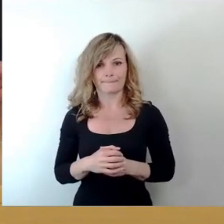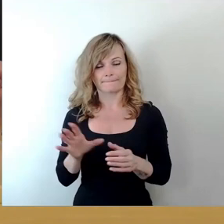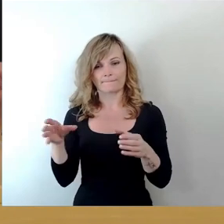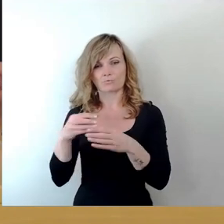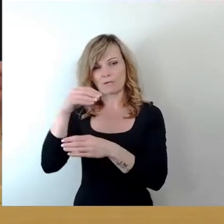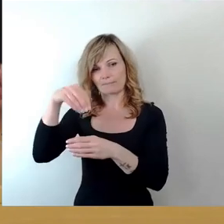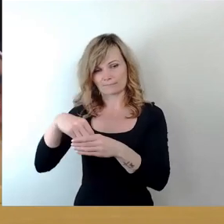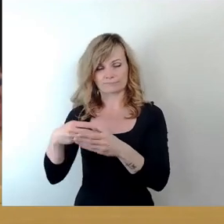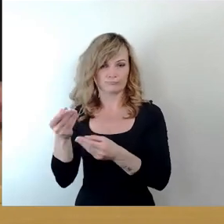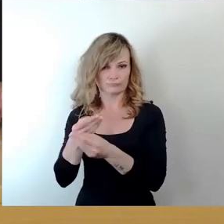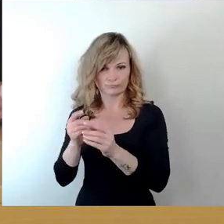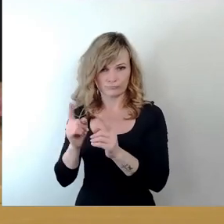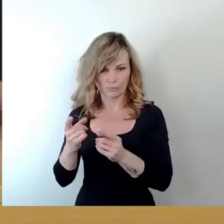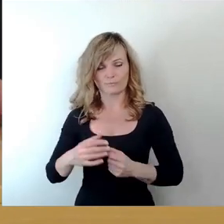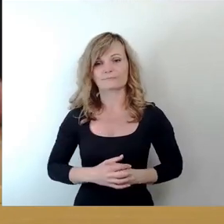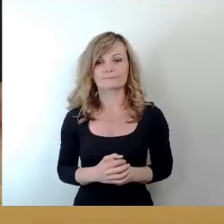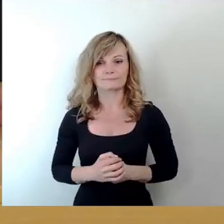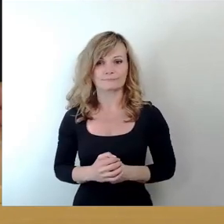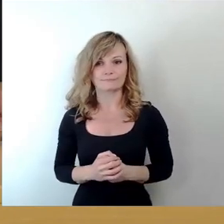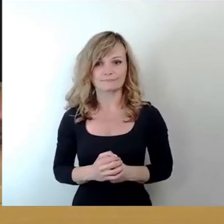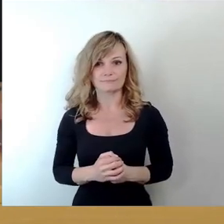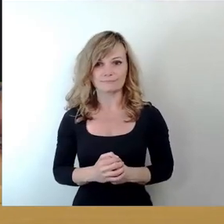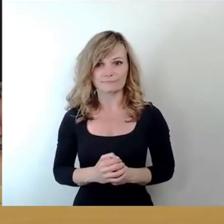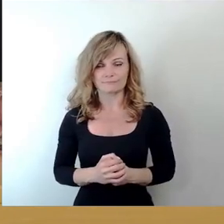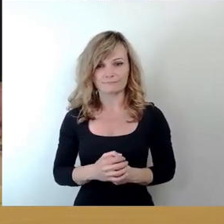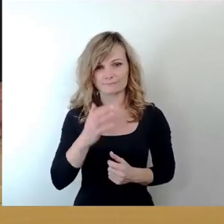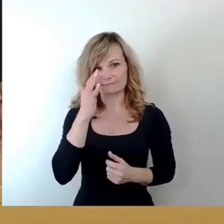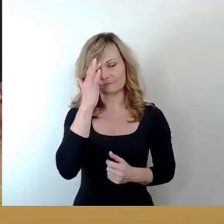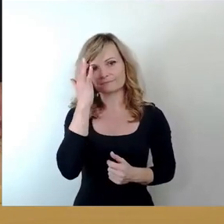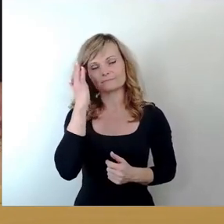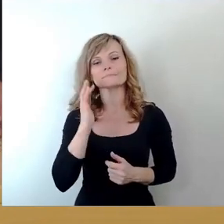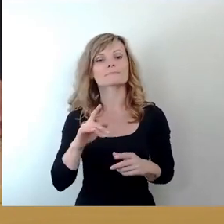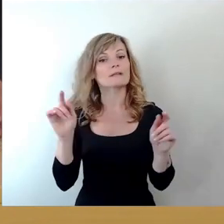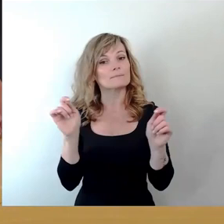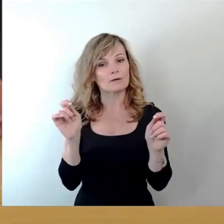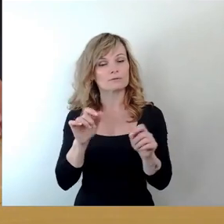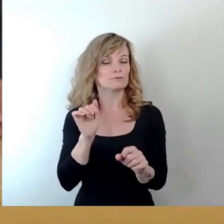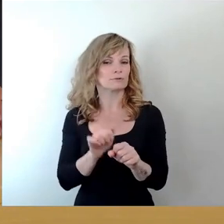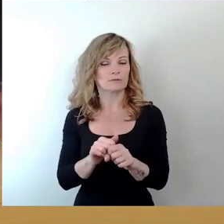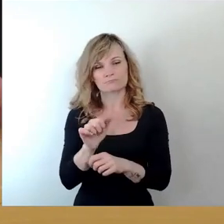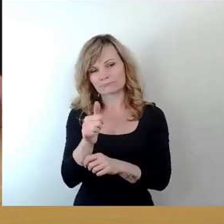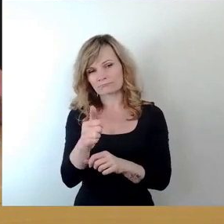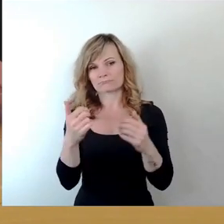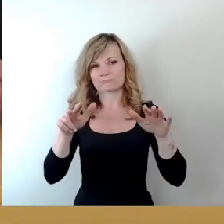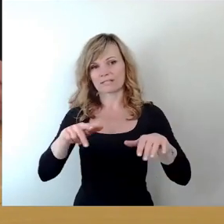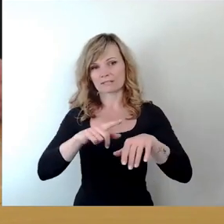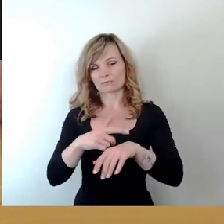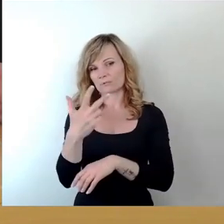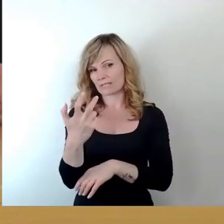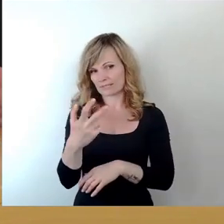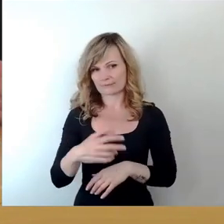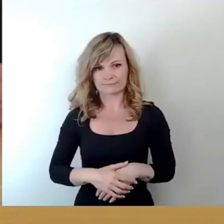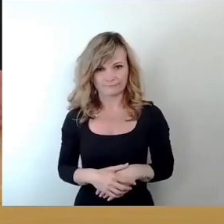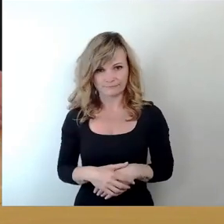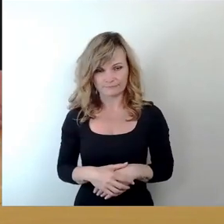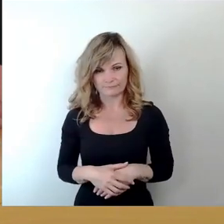behandelt. Die Pause findet wie immer gegen 18.30 Uhr statt, der